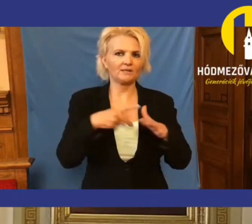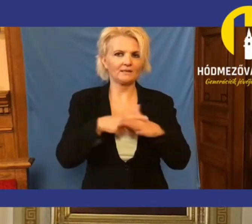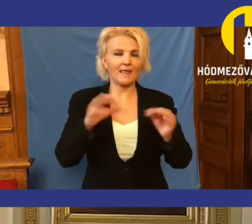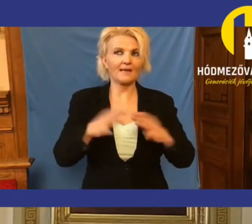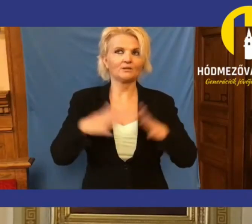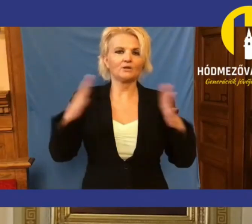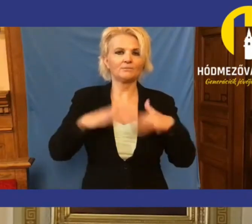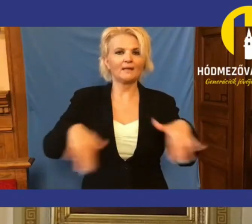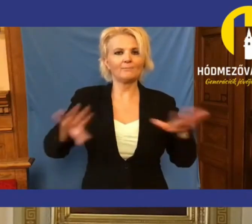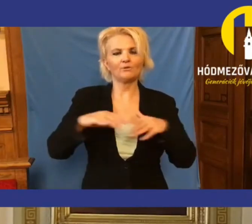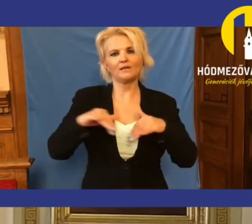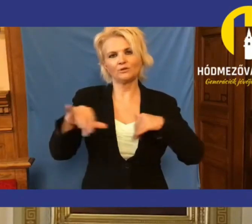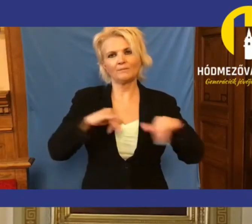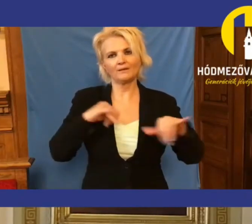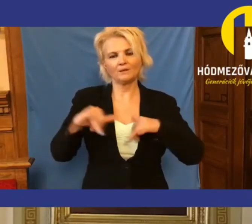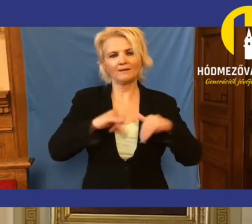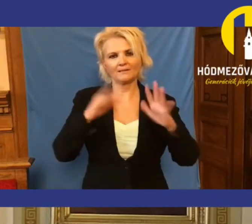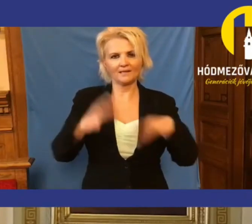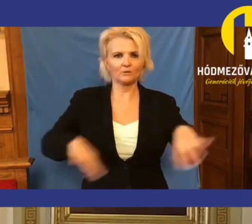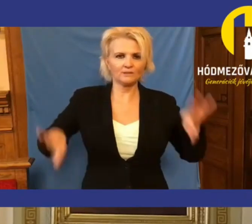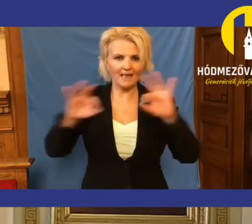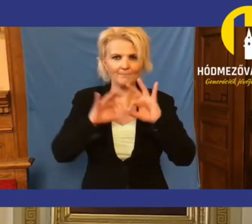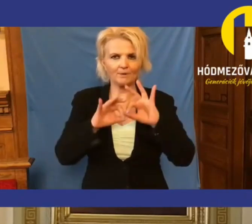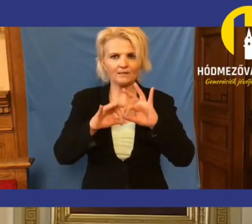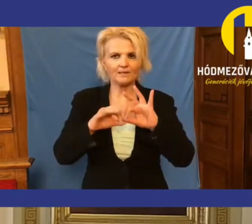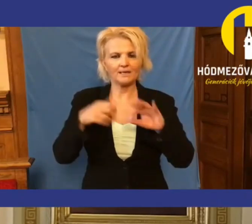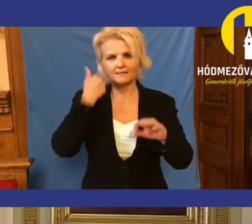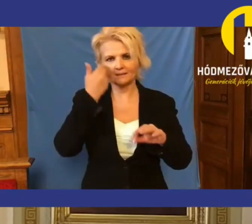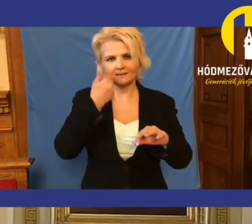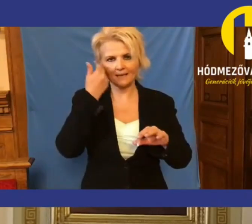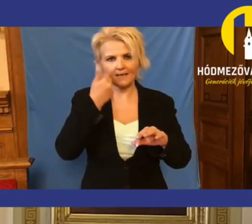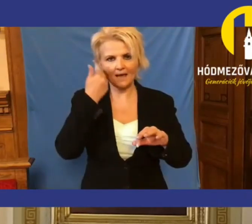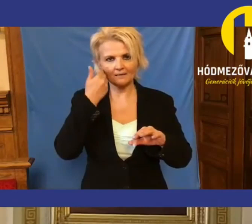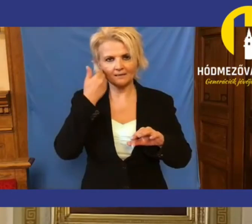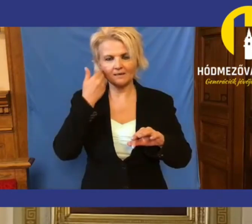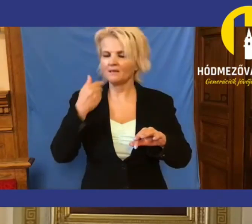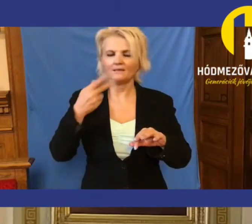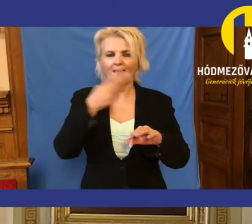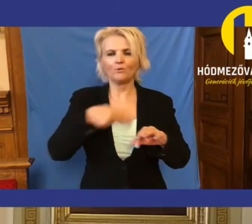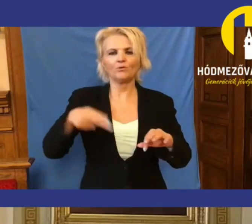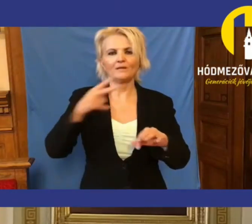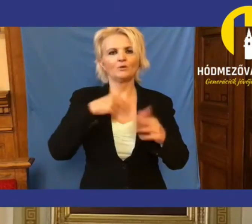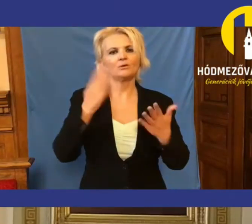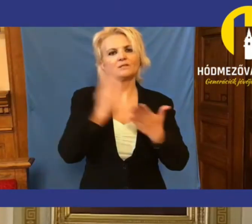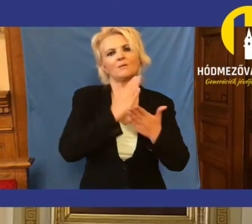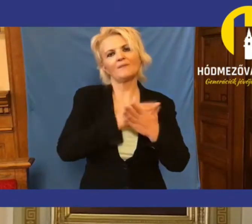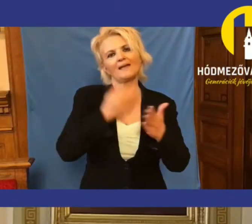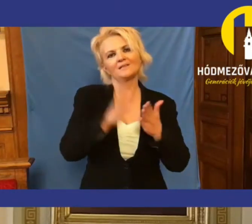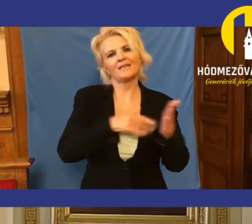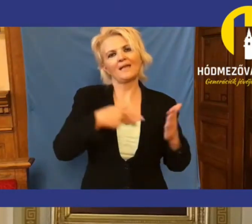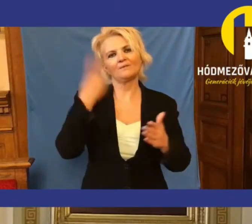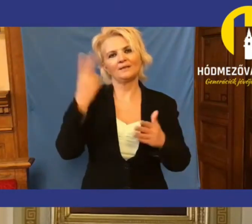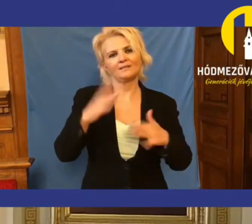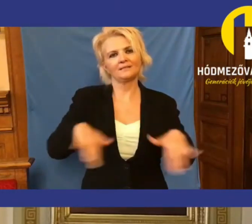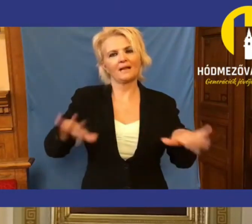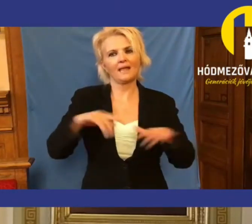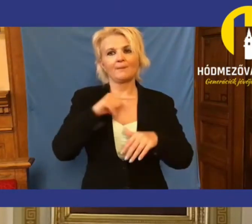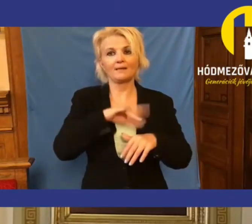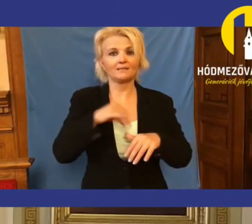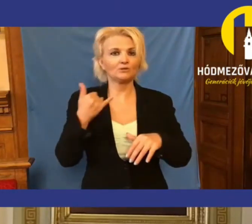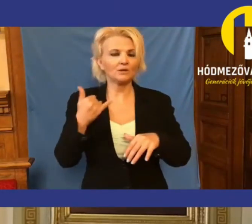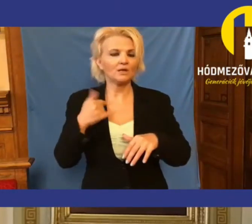A legnagyobb település hódműzővásárhely az egész országban szégyen szemre, amelynek nem uniós szabvány szerinti a szennyvíztelepe. Ezt is.